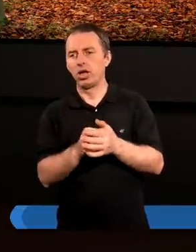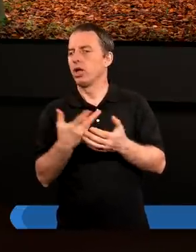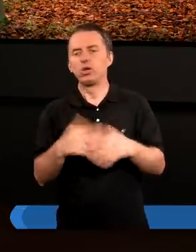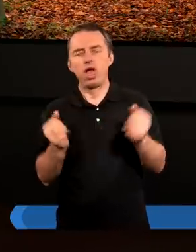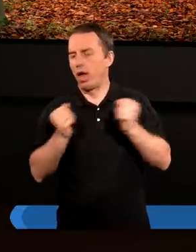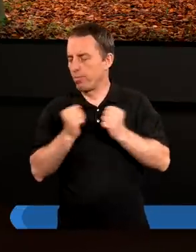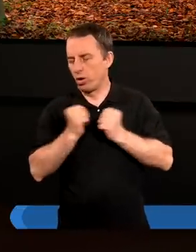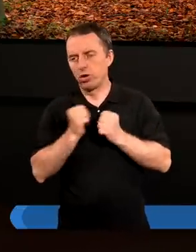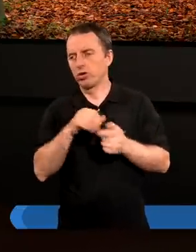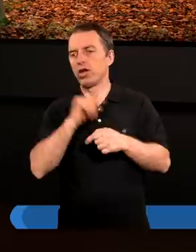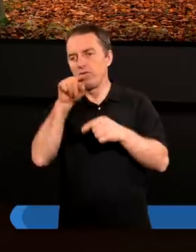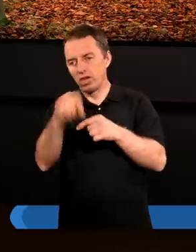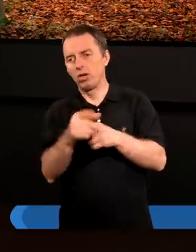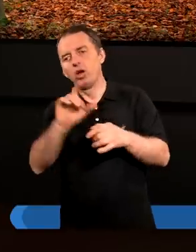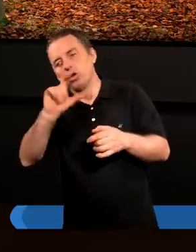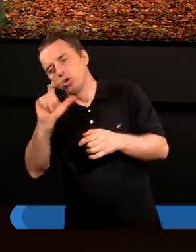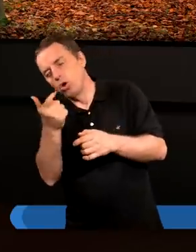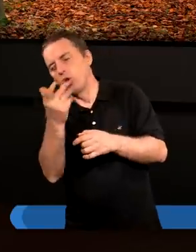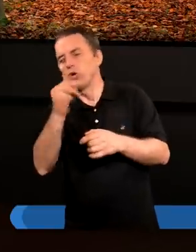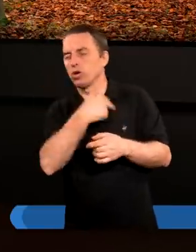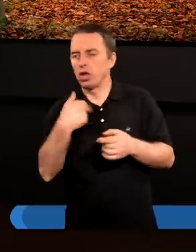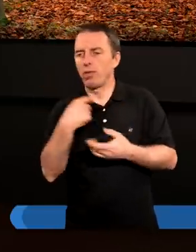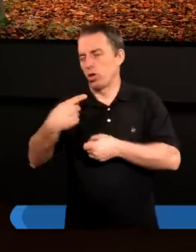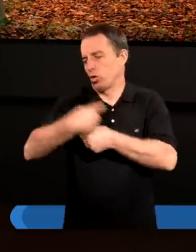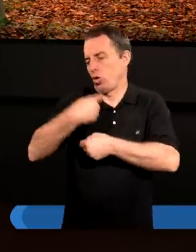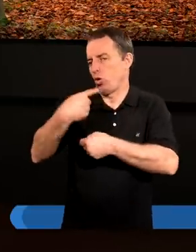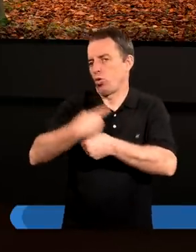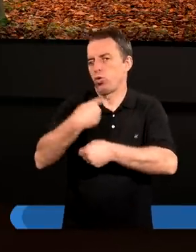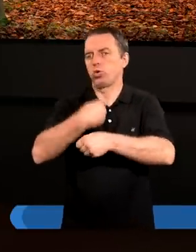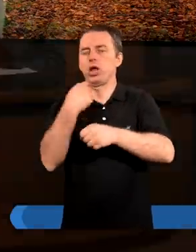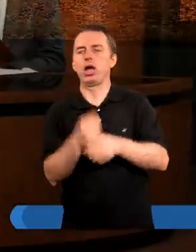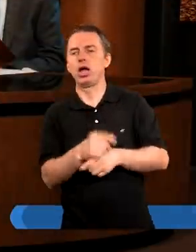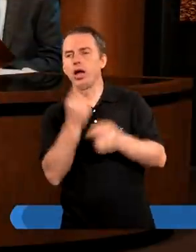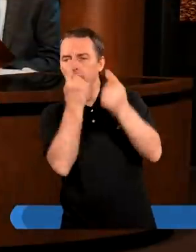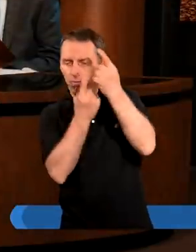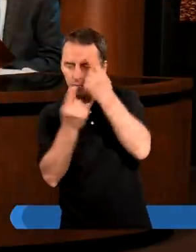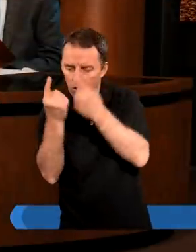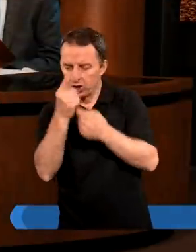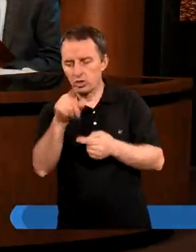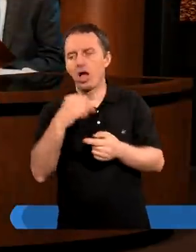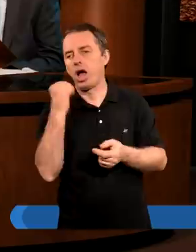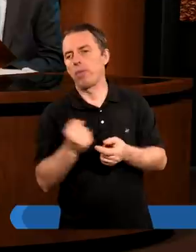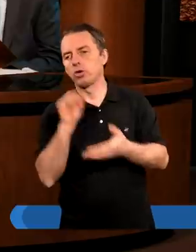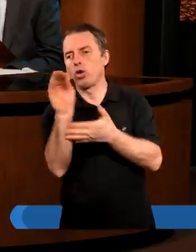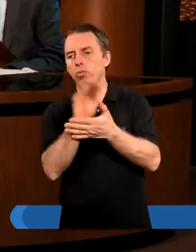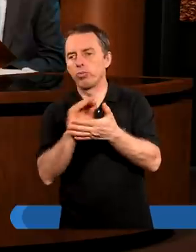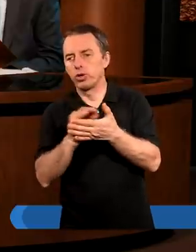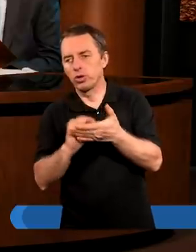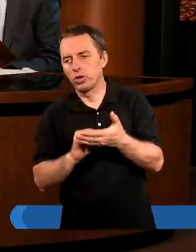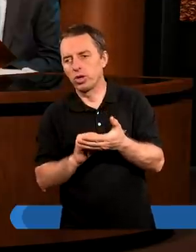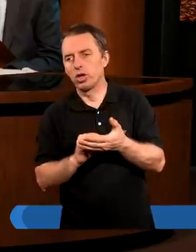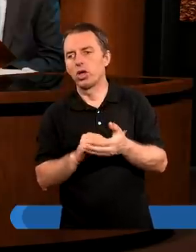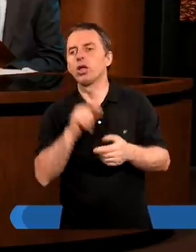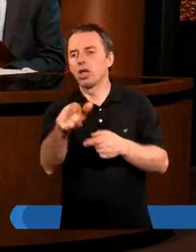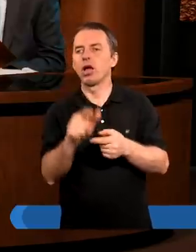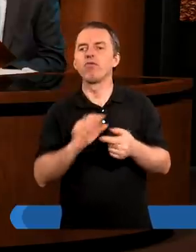lubujemy się w tym, gdy coś nam dokucza? Ja myślę, że tutaj to apostoł Paweł pisze z